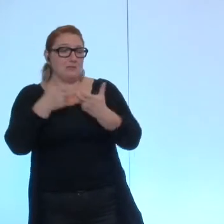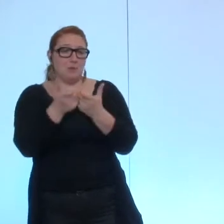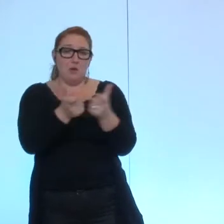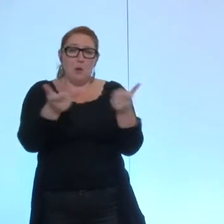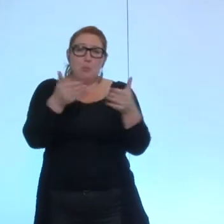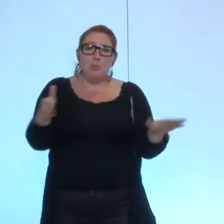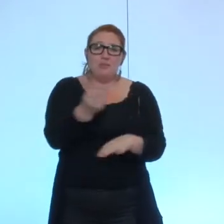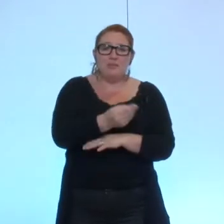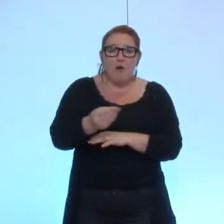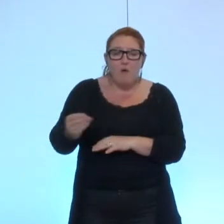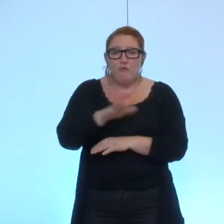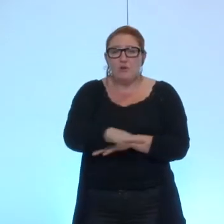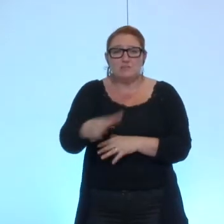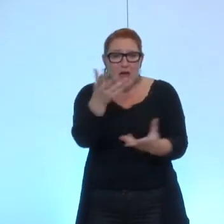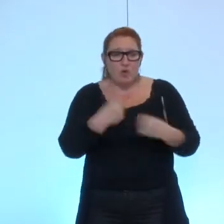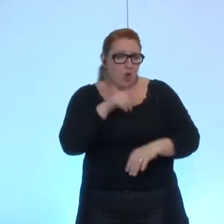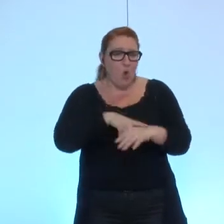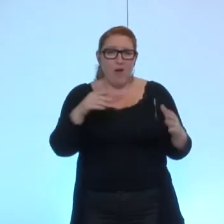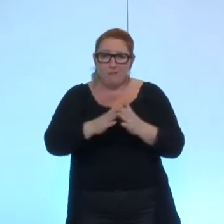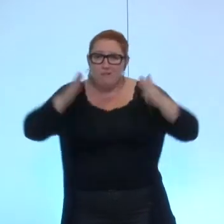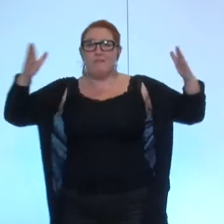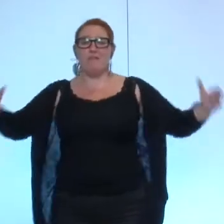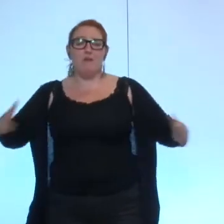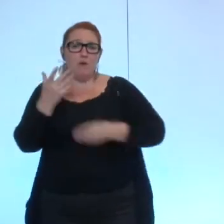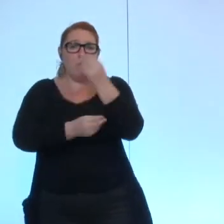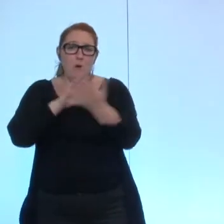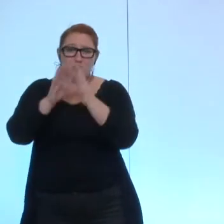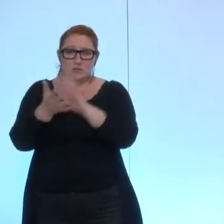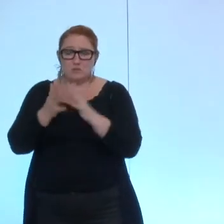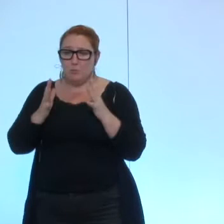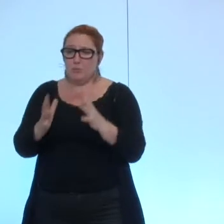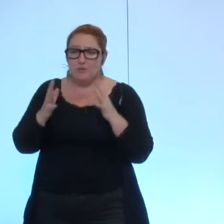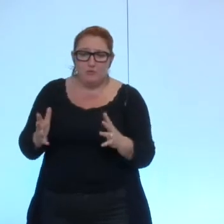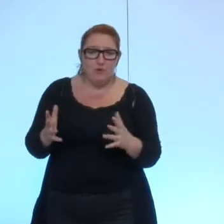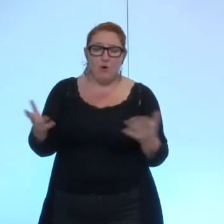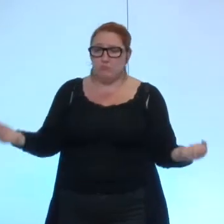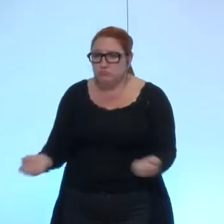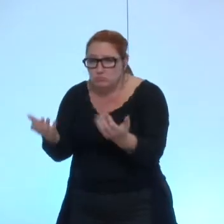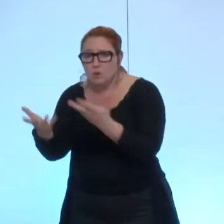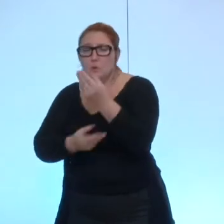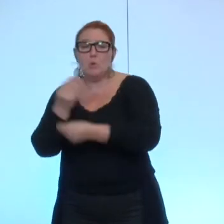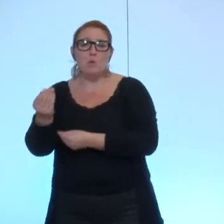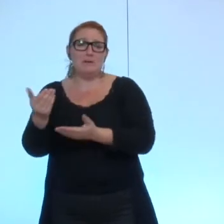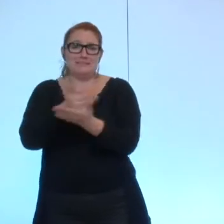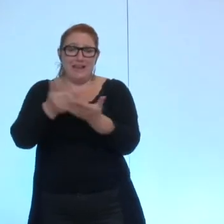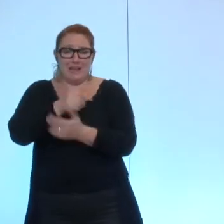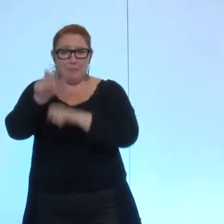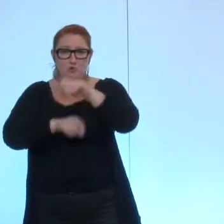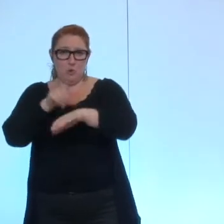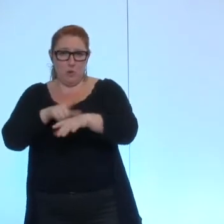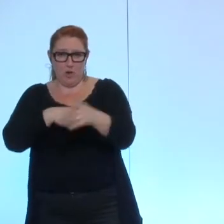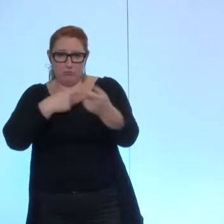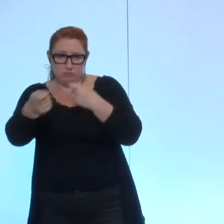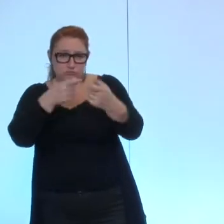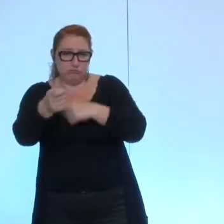ou encore des places supplémentaires pour accueillir des enfants de bénévoles d'associations, de délégués syndicaux, de salariés à horaires atypiques, qui, eux aussi,